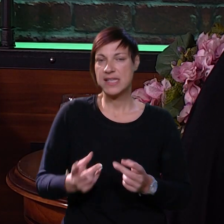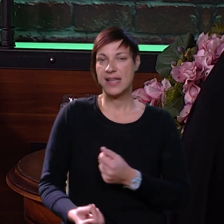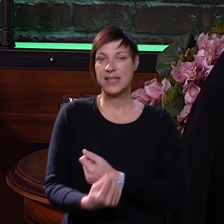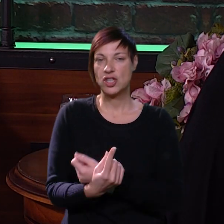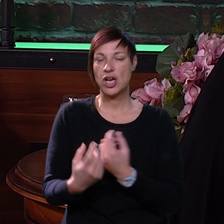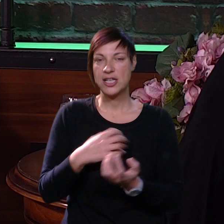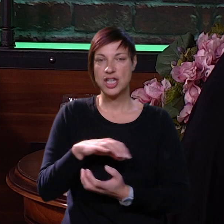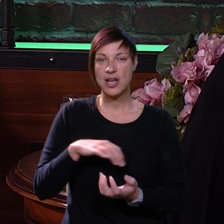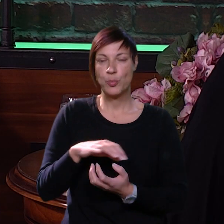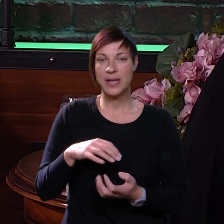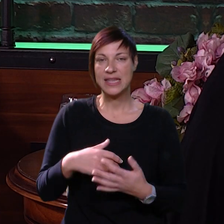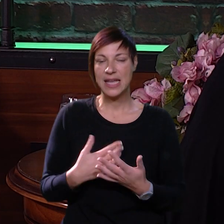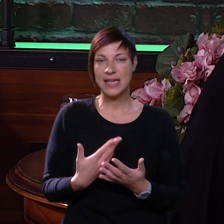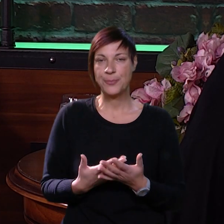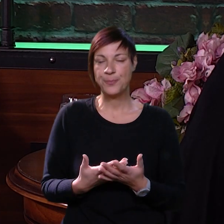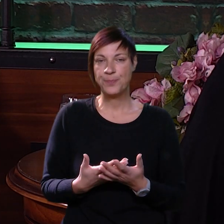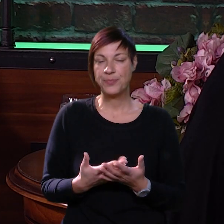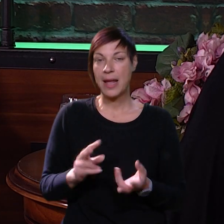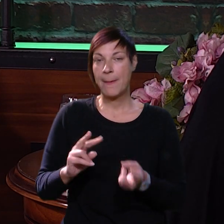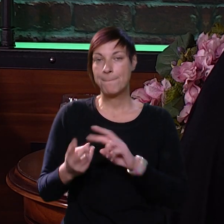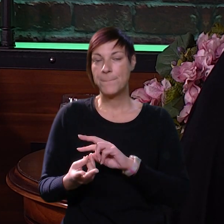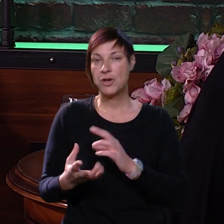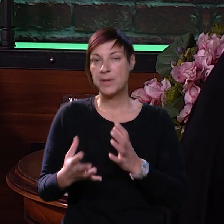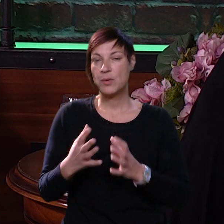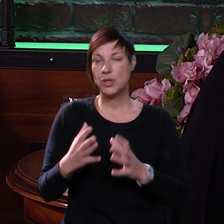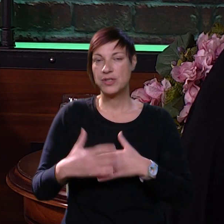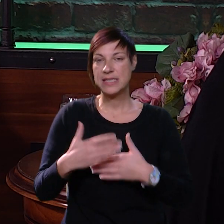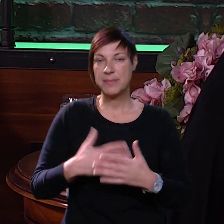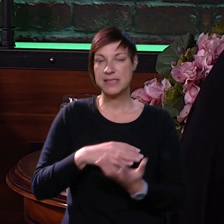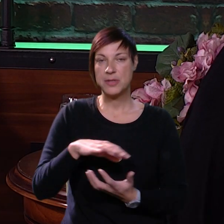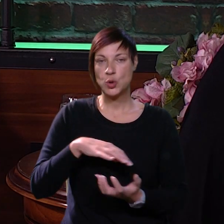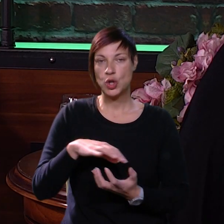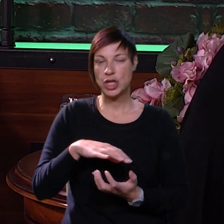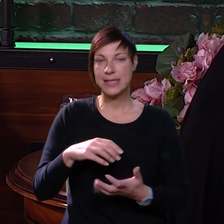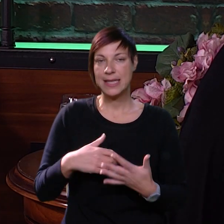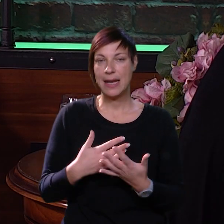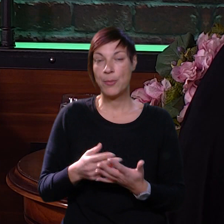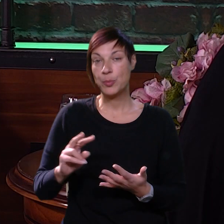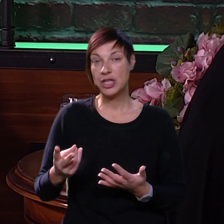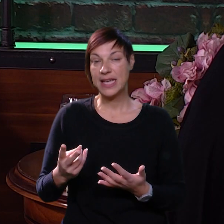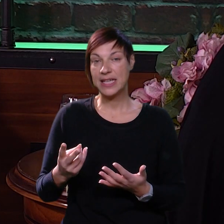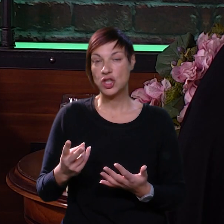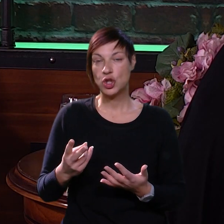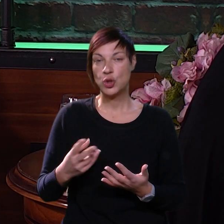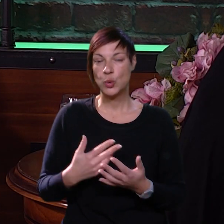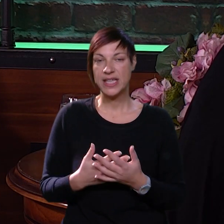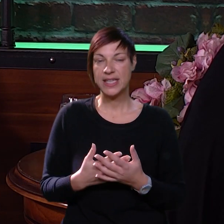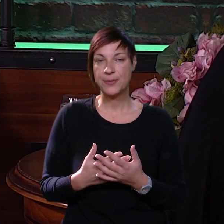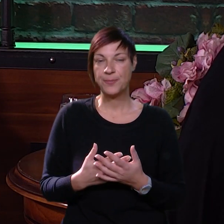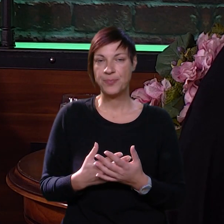nekih stresnih događaja u obitelji, poput, ne znam, promjene u odnosima između roditelja, poput nekih drugih